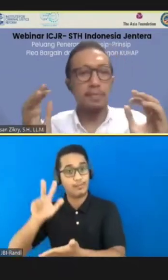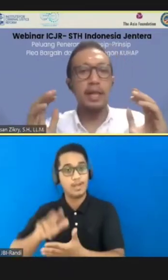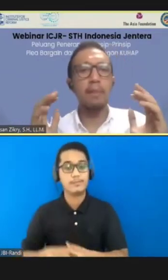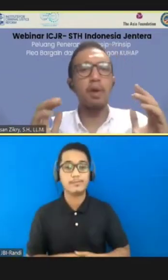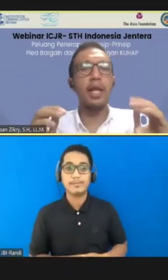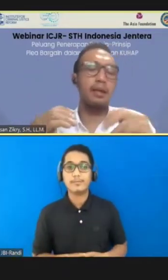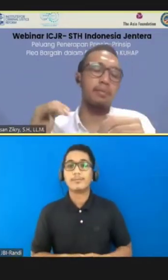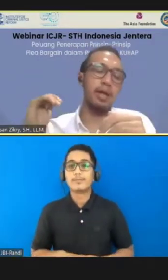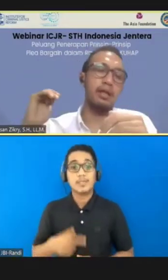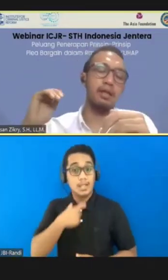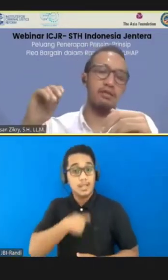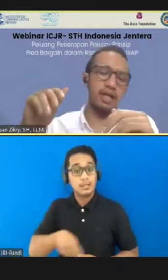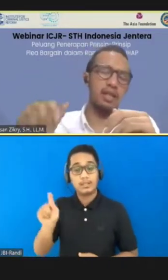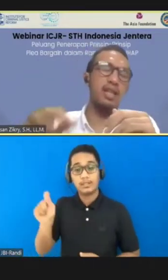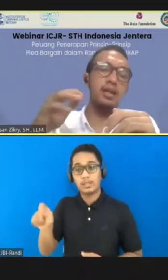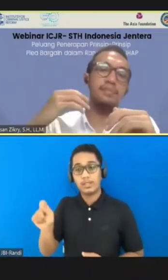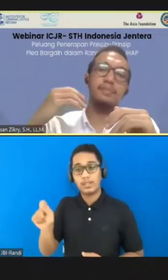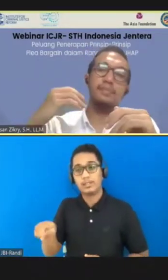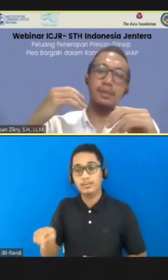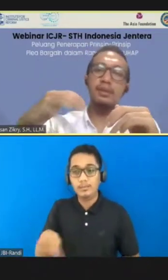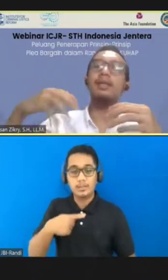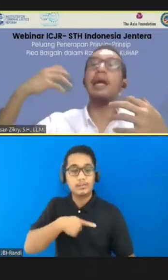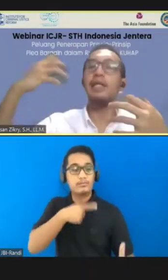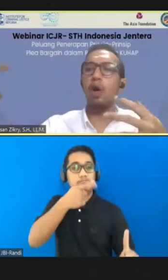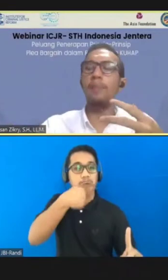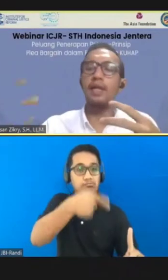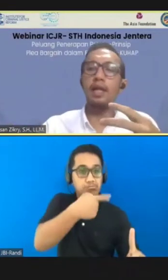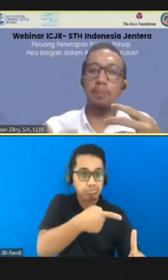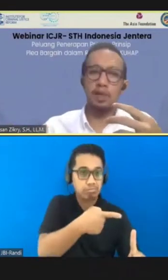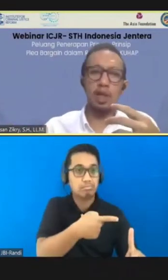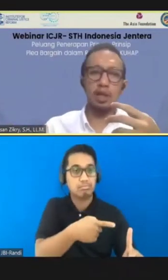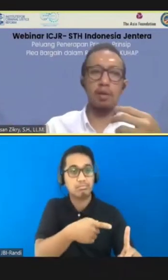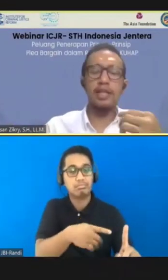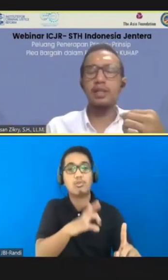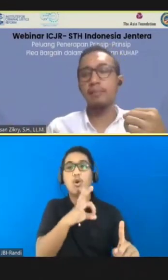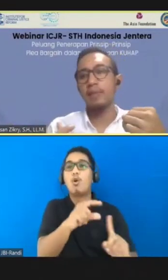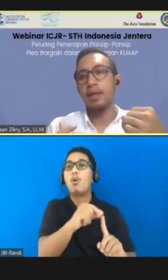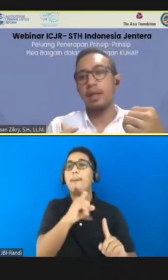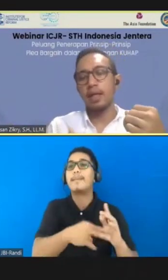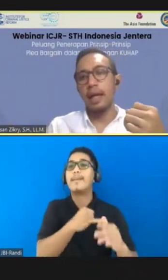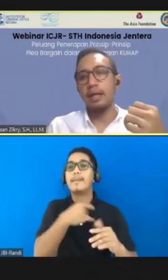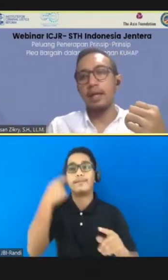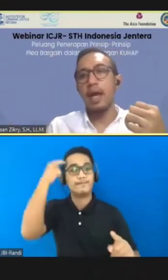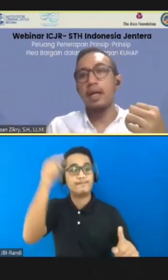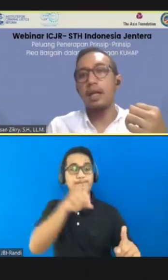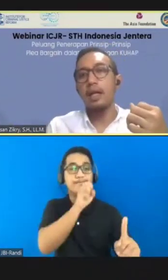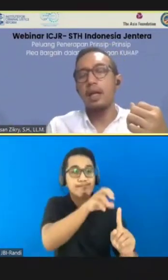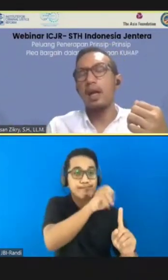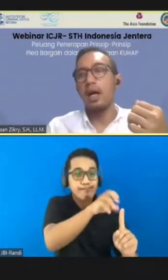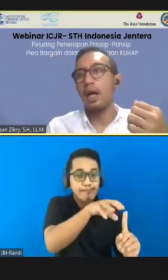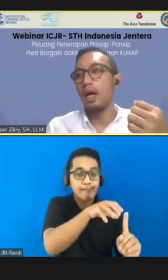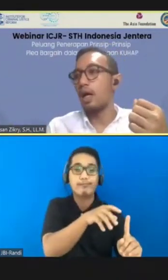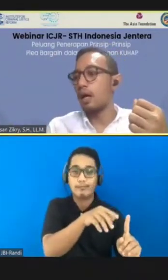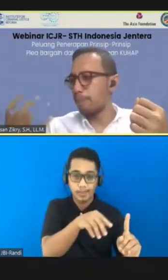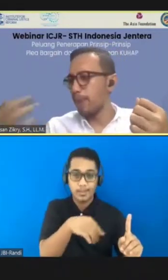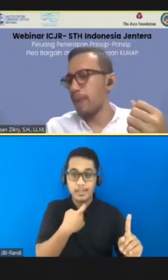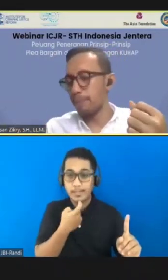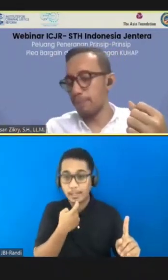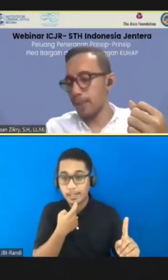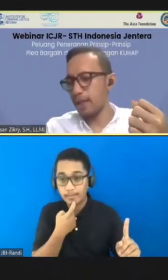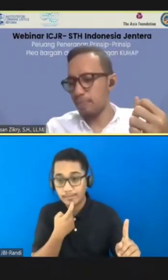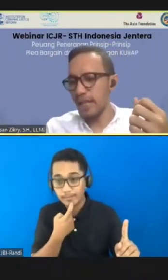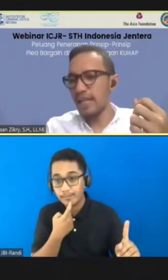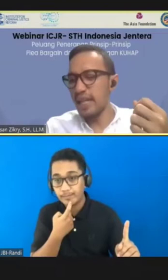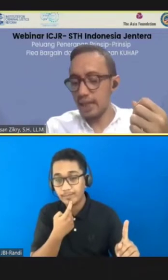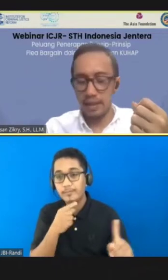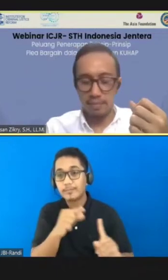Hakim tidak boleh mengintervensi, ngasih opini atau personal knowledge, terkait dengan plea